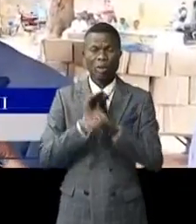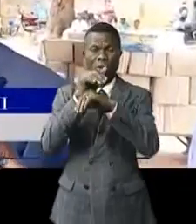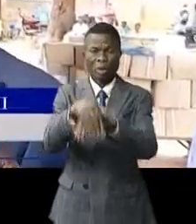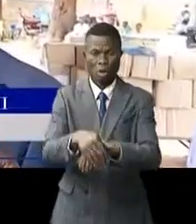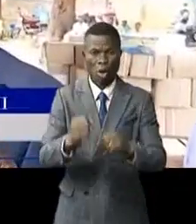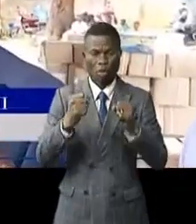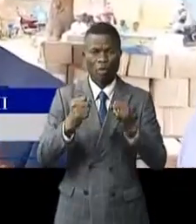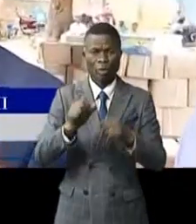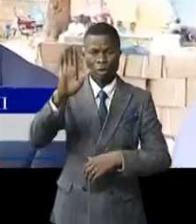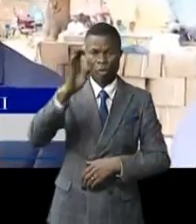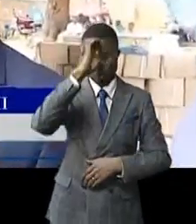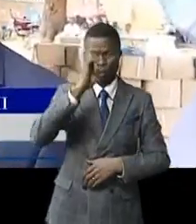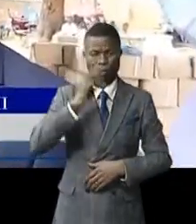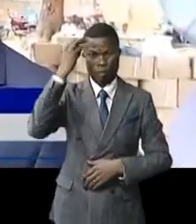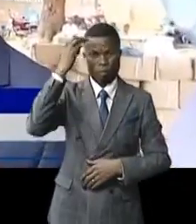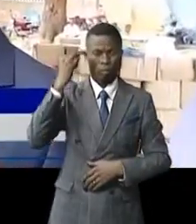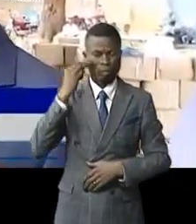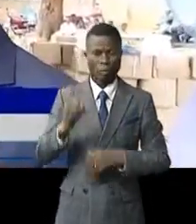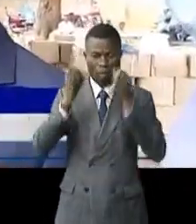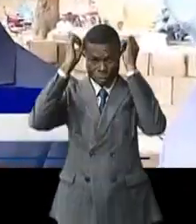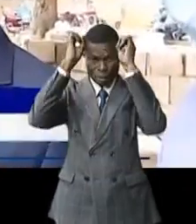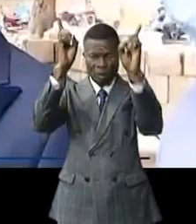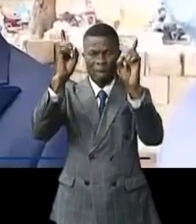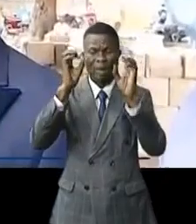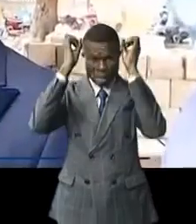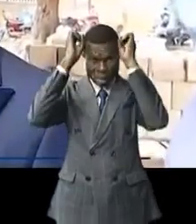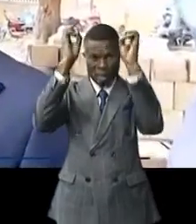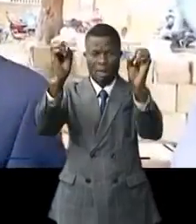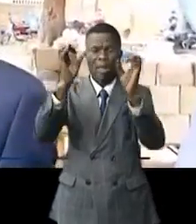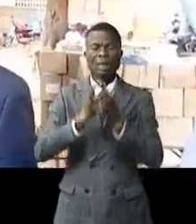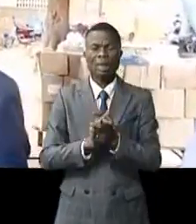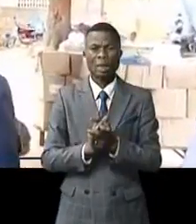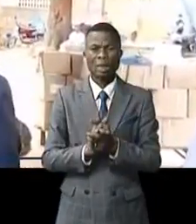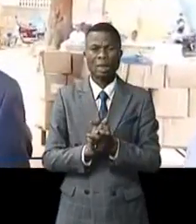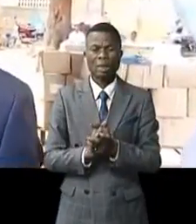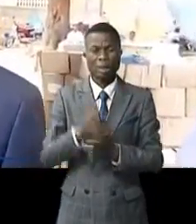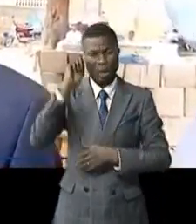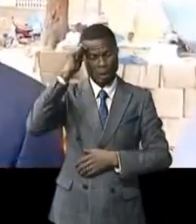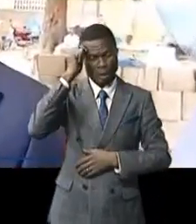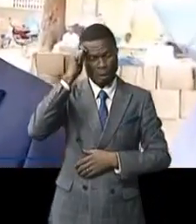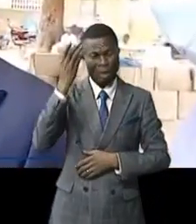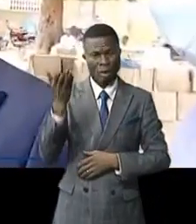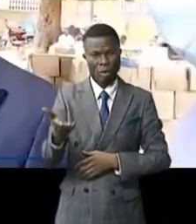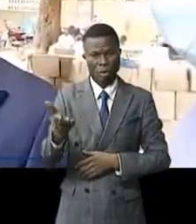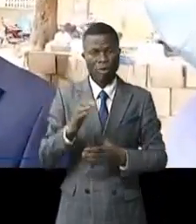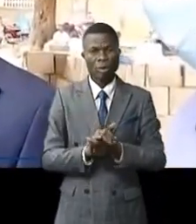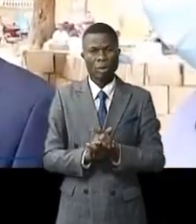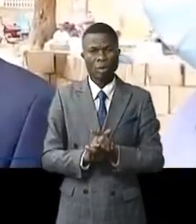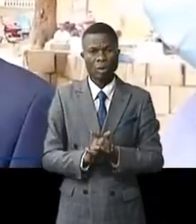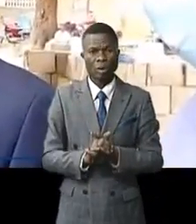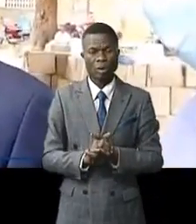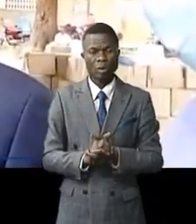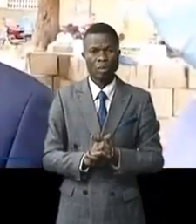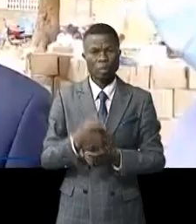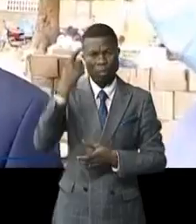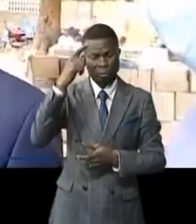ferme de son excellence monsieur le ministre de l'EPST des warriors du gouvernement Samarokonde dans